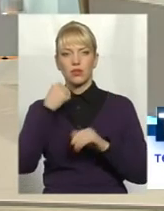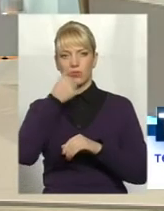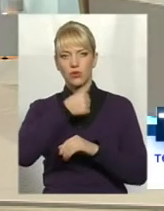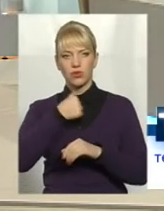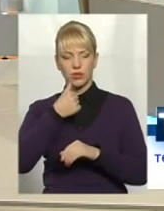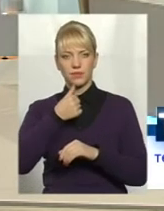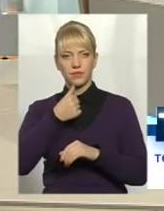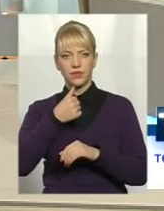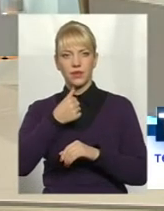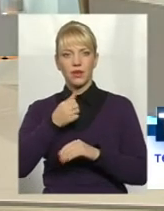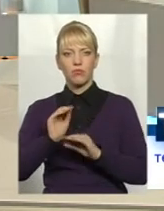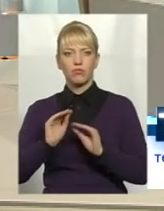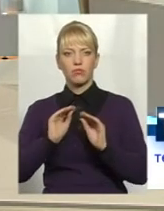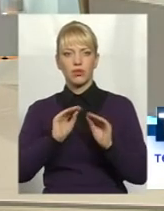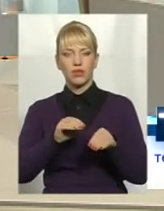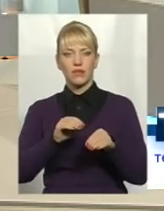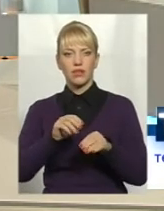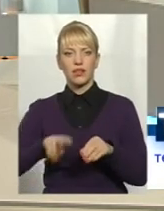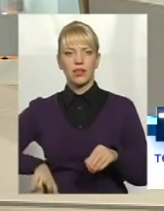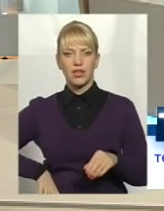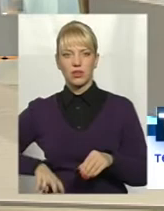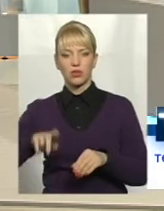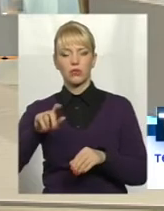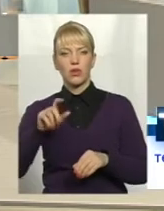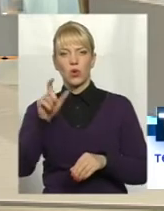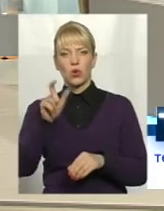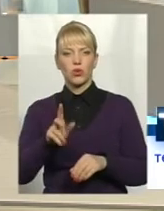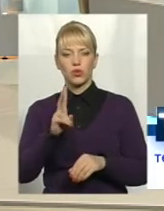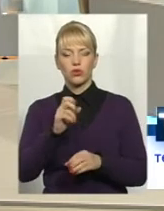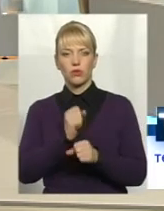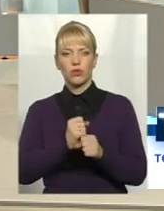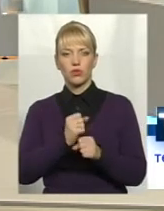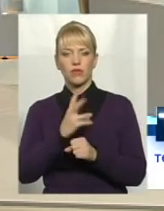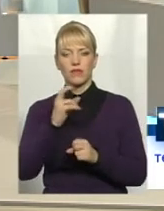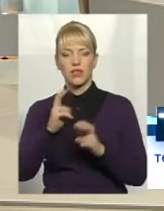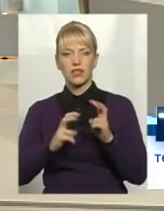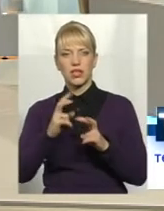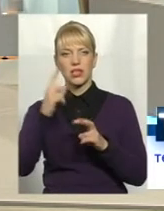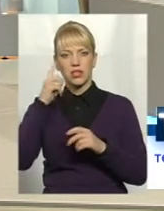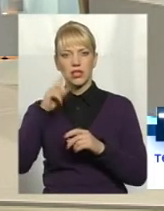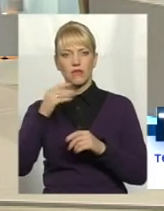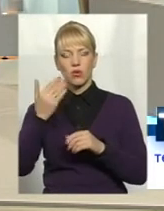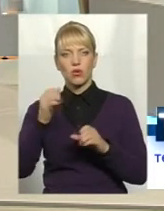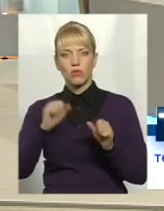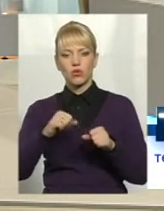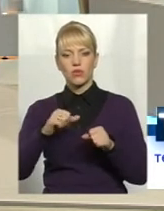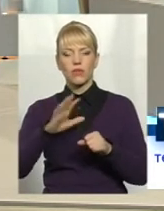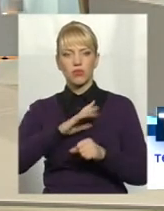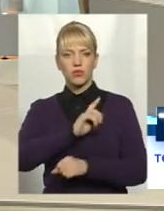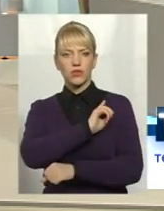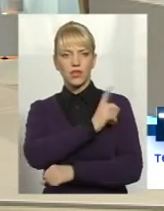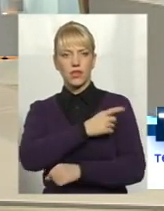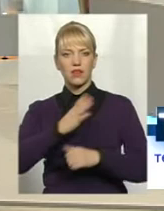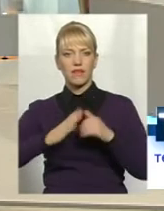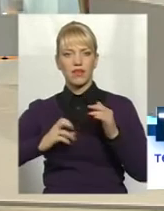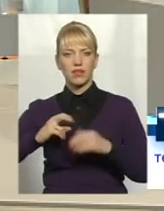поставили директором заводу людину, яка працювала на заводі, знала його можливості і був сильнім фахівцем. При